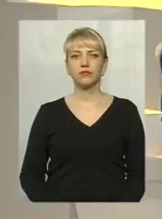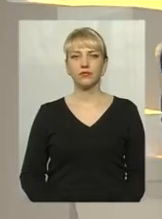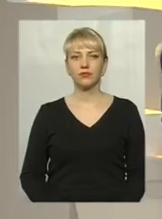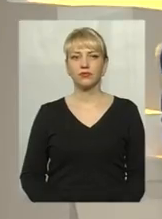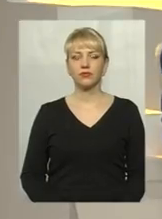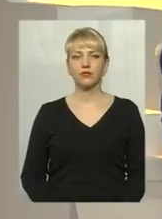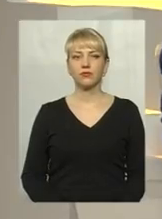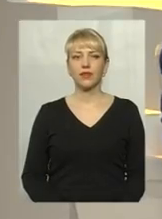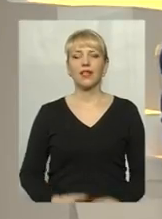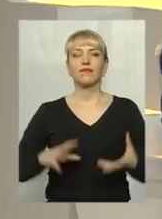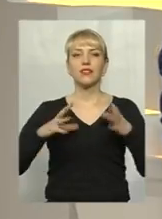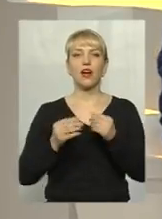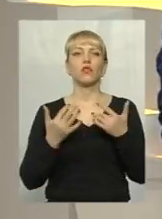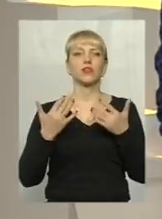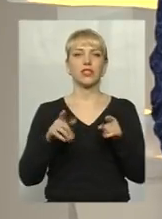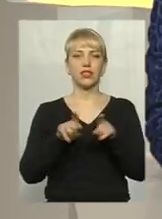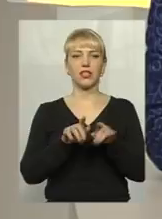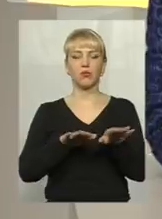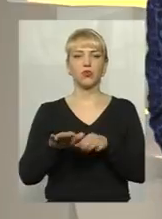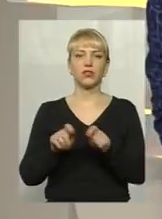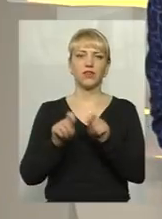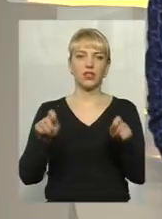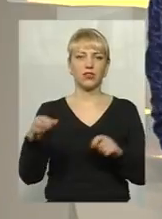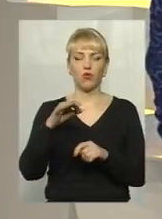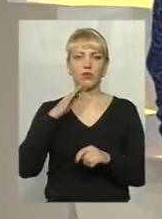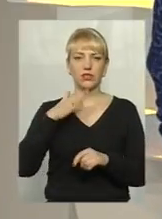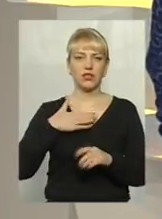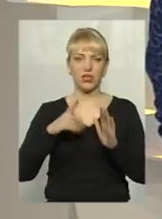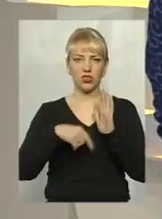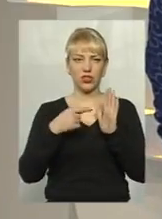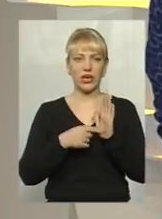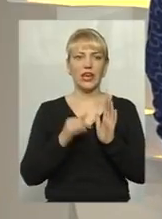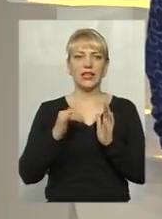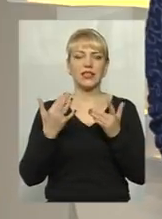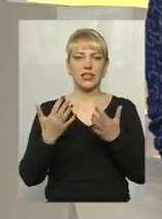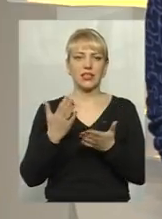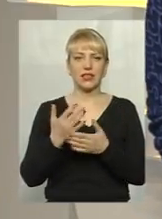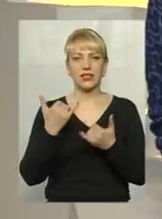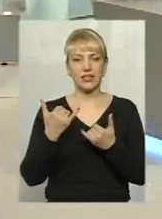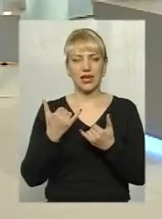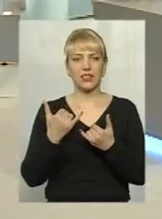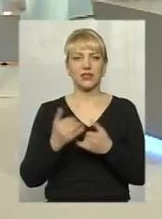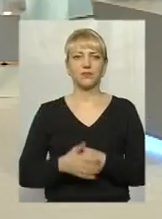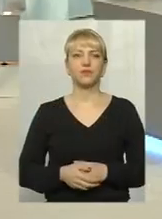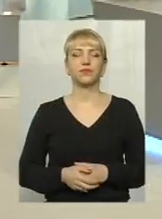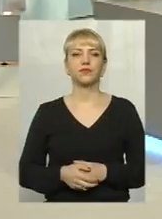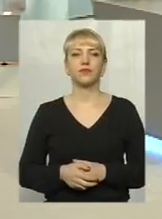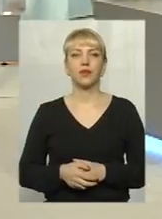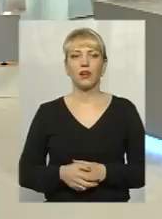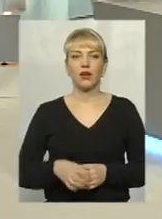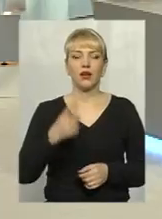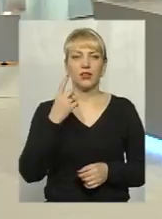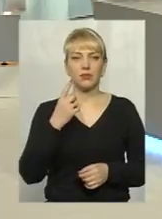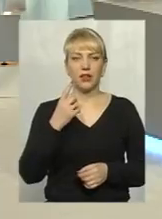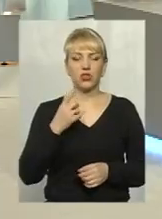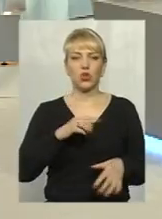Пане Андрію, загалом скільки таких пунктів відкрит в області нашій, а скільки є зараз, що планується? Першою